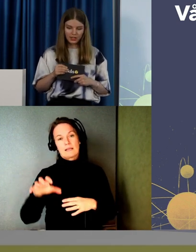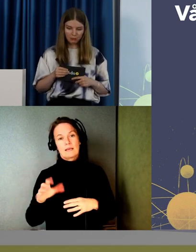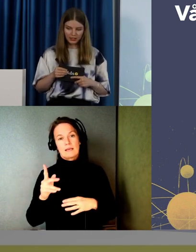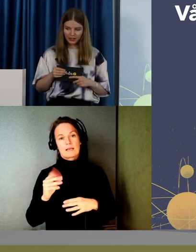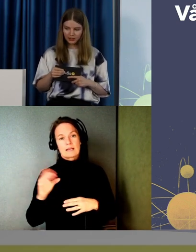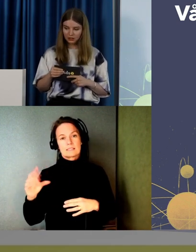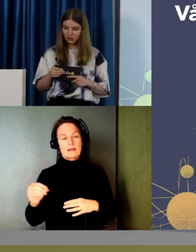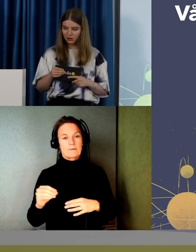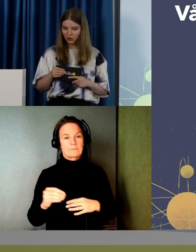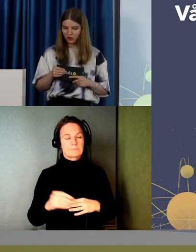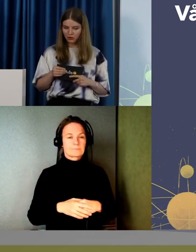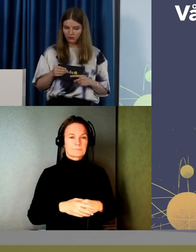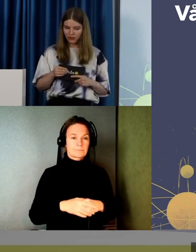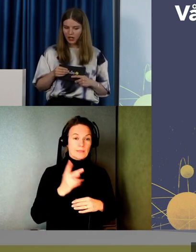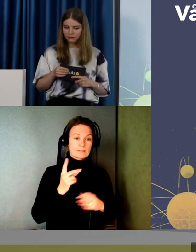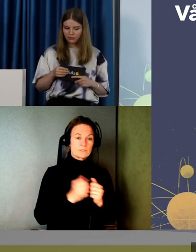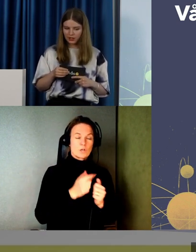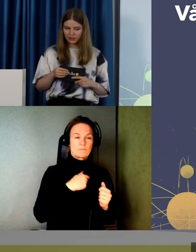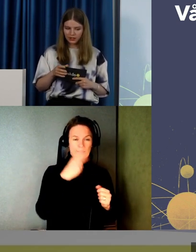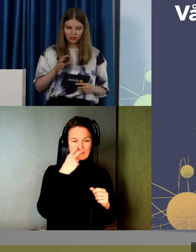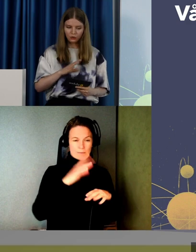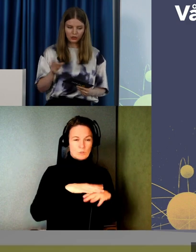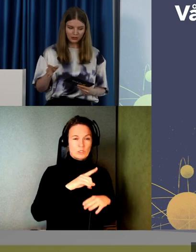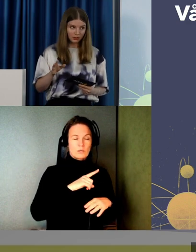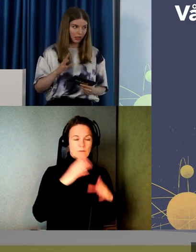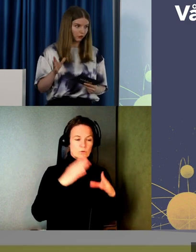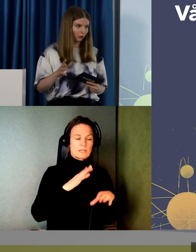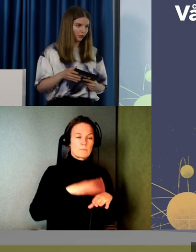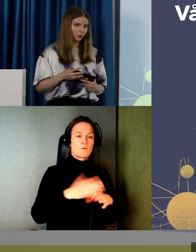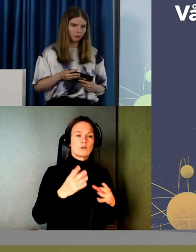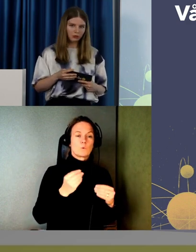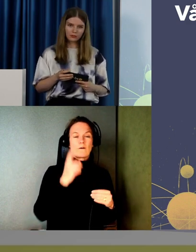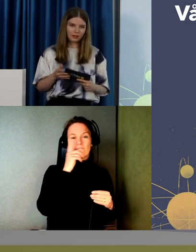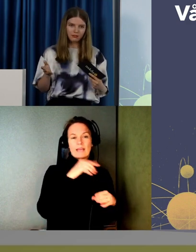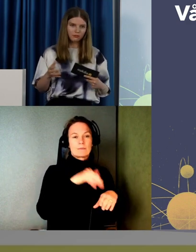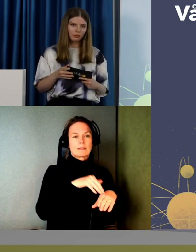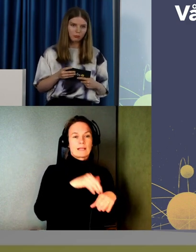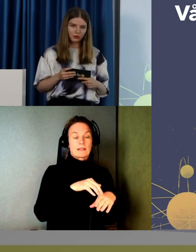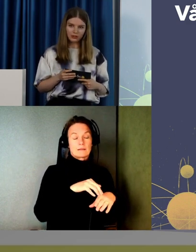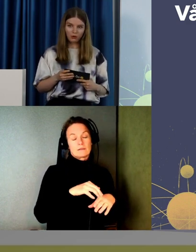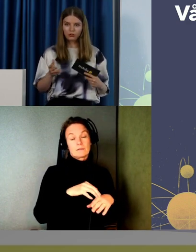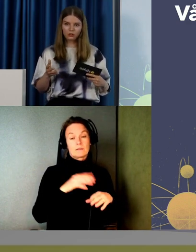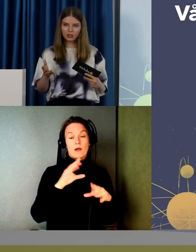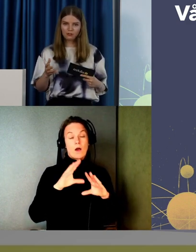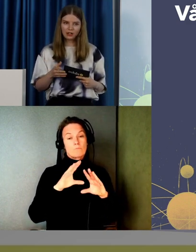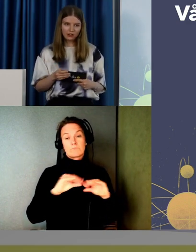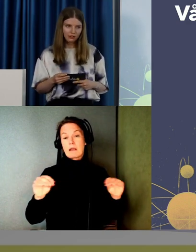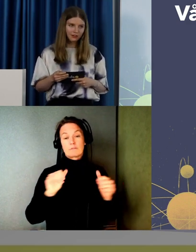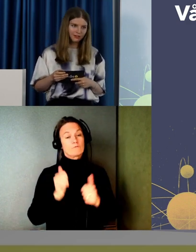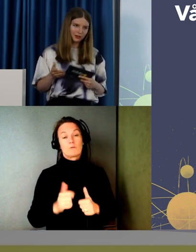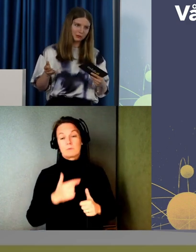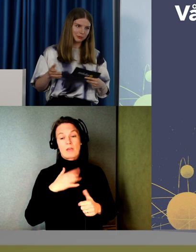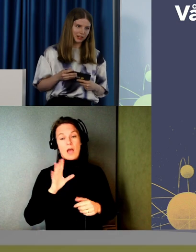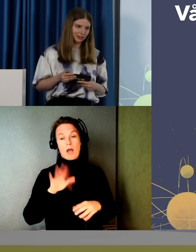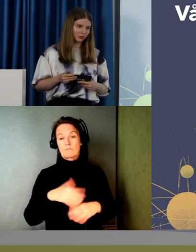felmeddelanden. Vi har haft felhantering och sådant i plattformen förut. Men ofta var det bara sådär. Oj något gick fel.